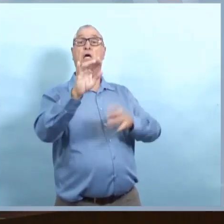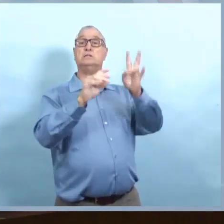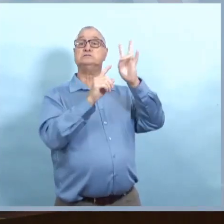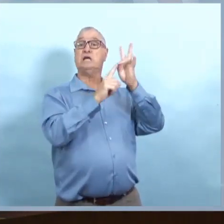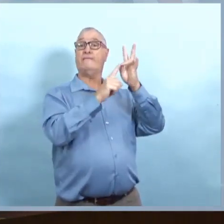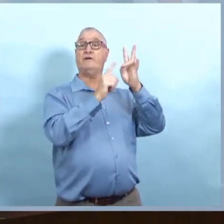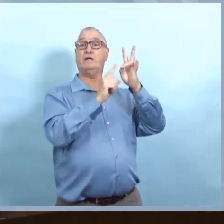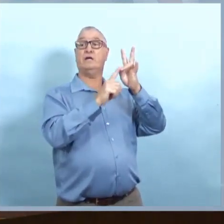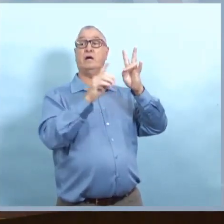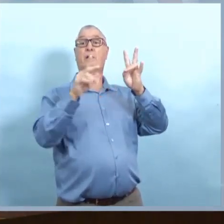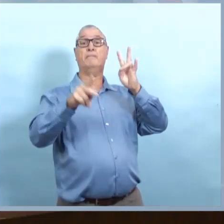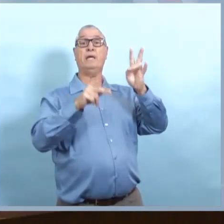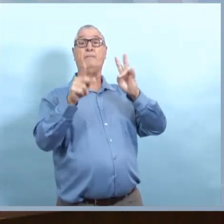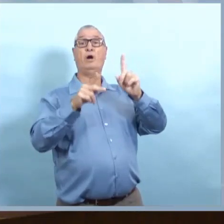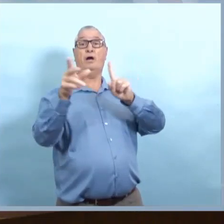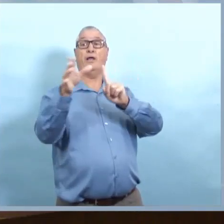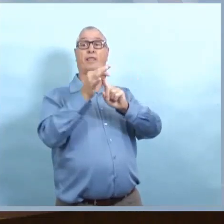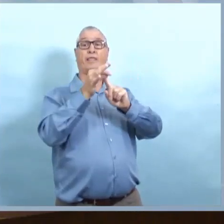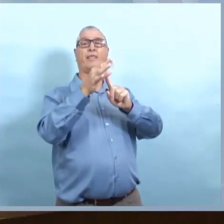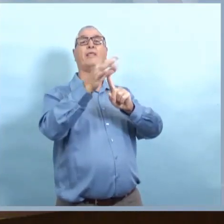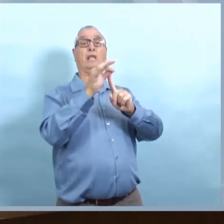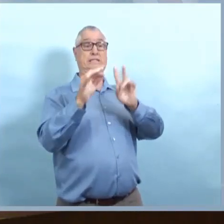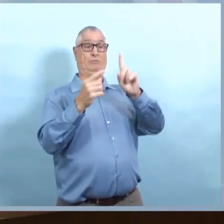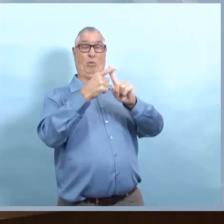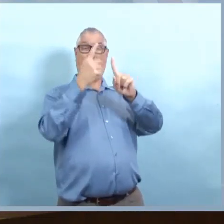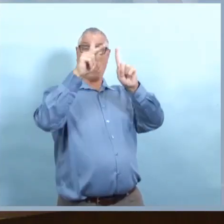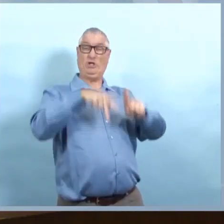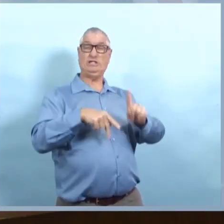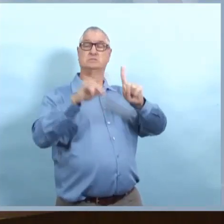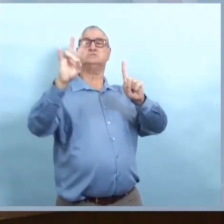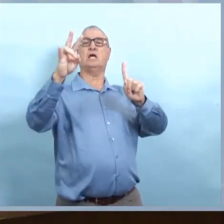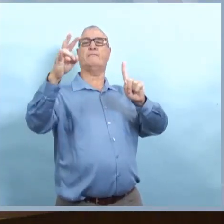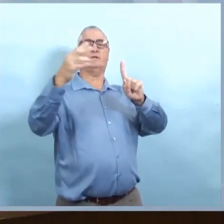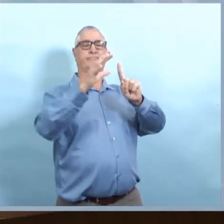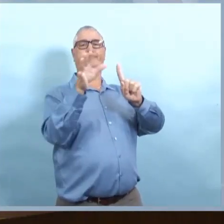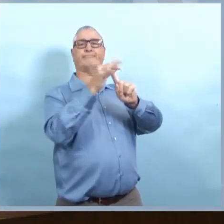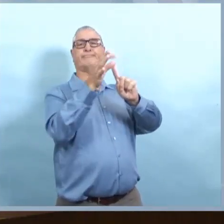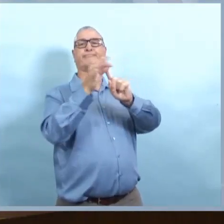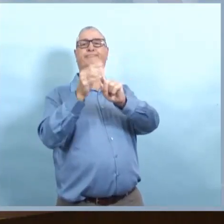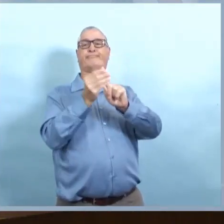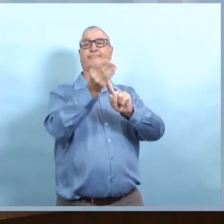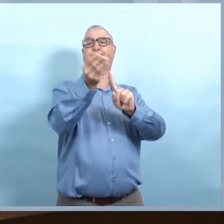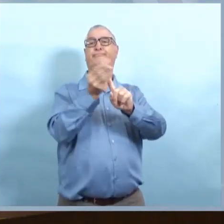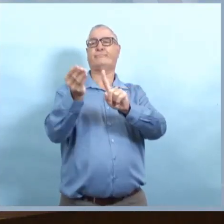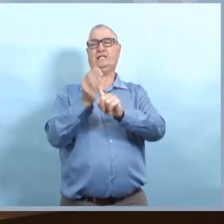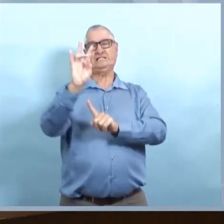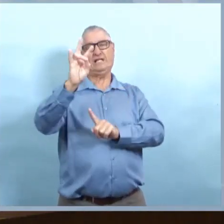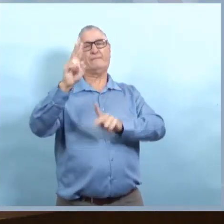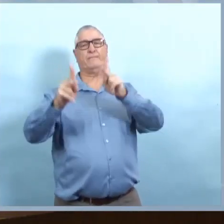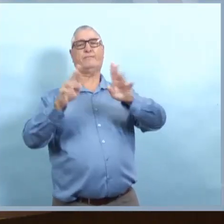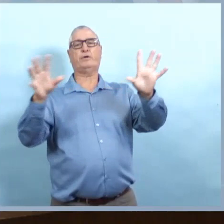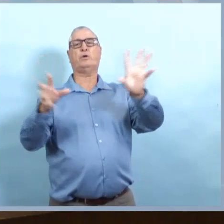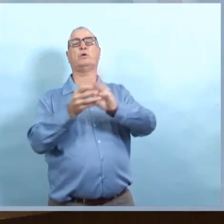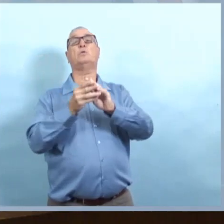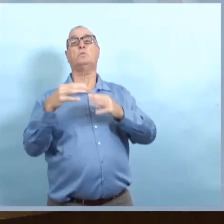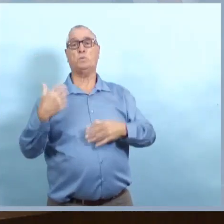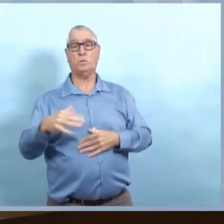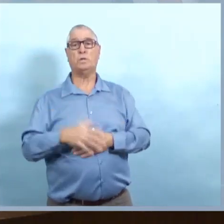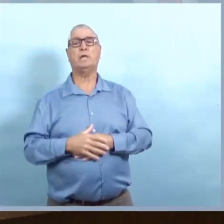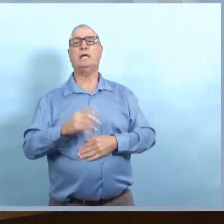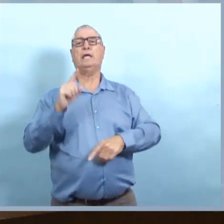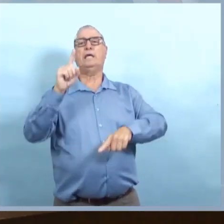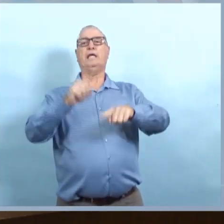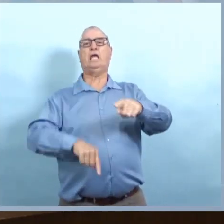parler des sept nouveaux cas dans le Nord? Oui, donc sept cas dans le Nord qui sont liés